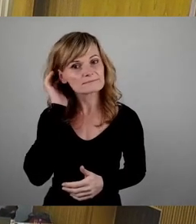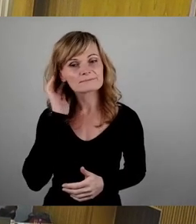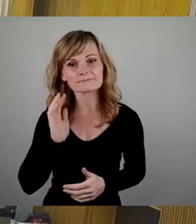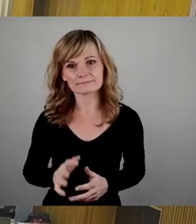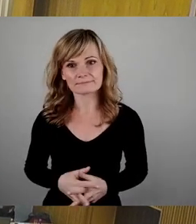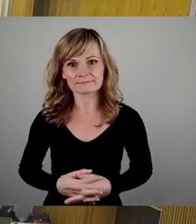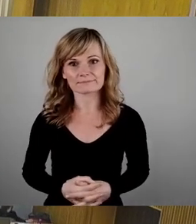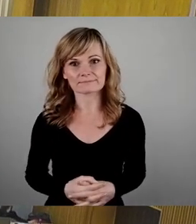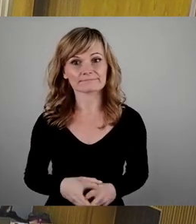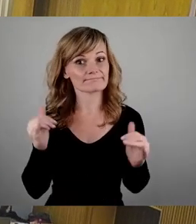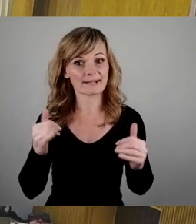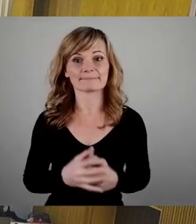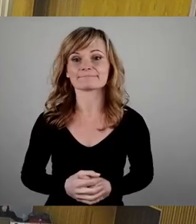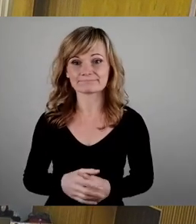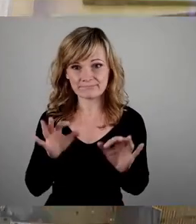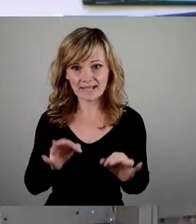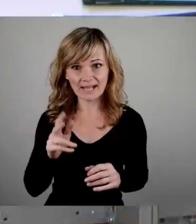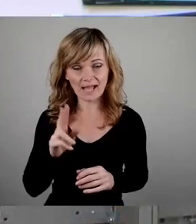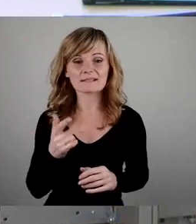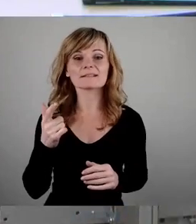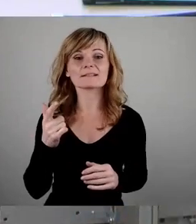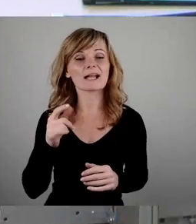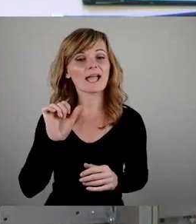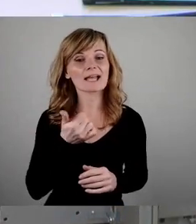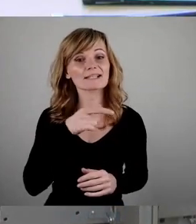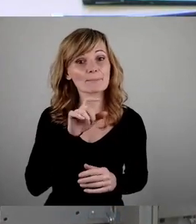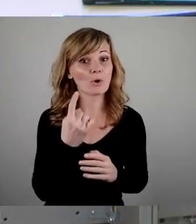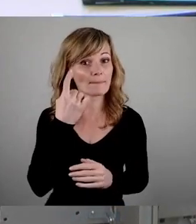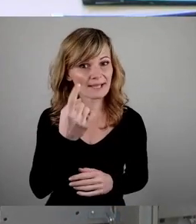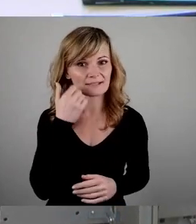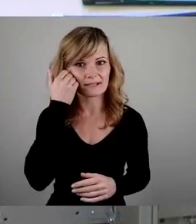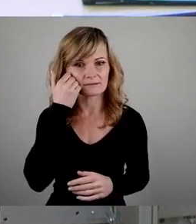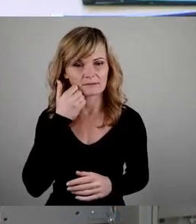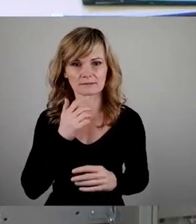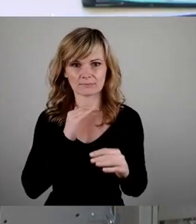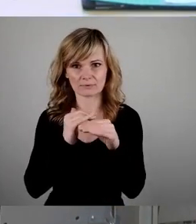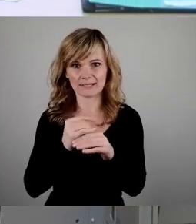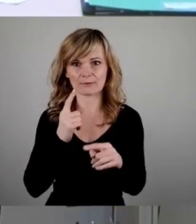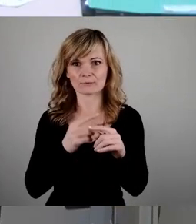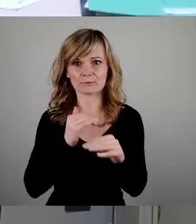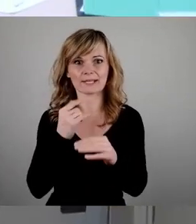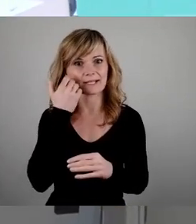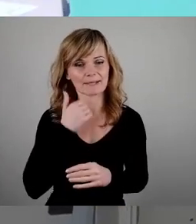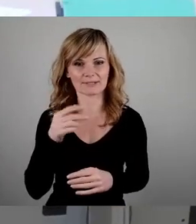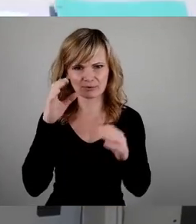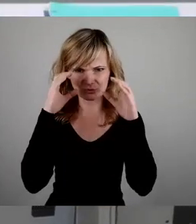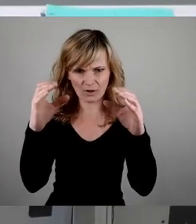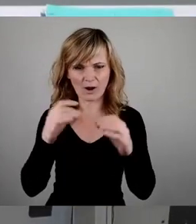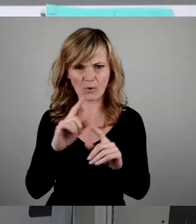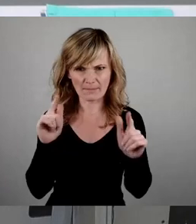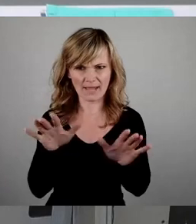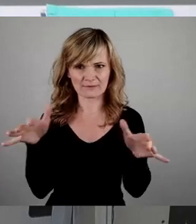Ja, sehr geehrter Herr Erster Bürgermeister, liebe Kolleginnen und Kollegen, liebe Zuschauer, auch am Livestream.